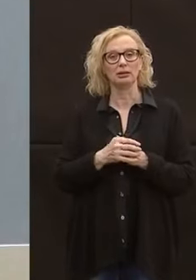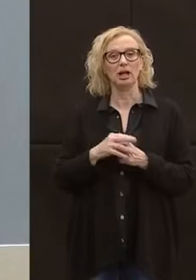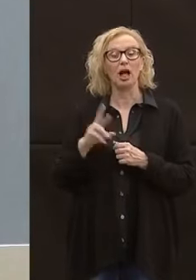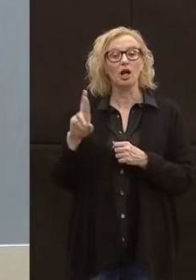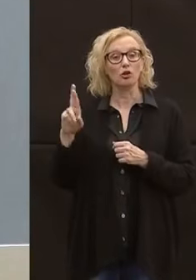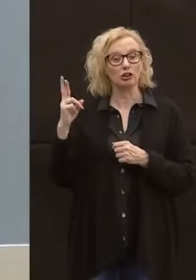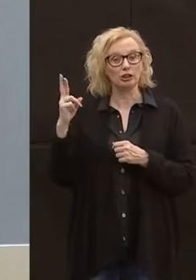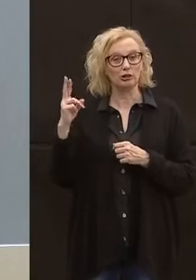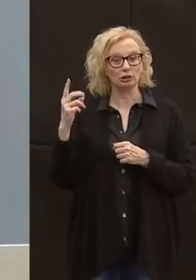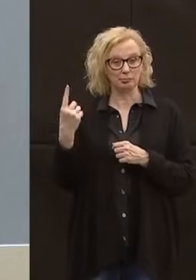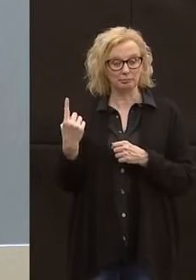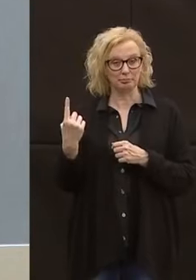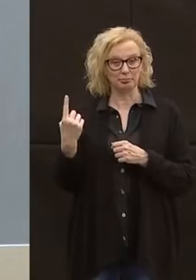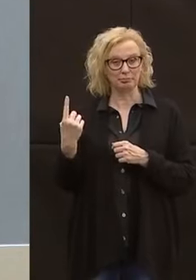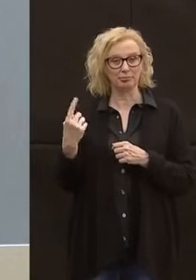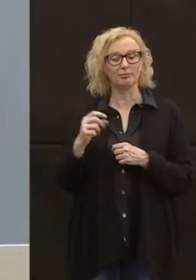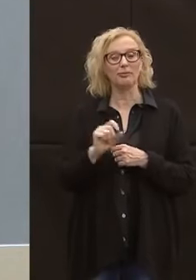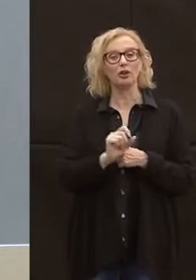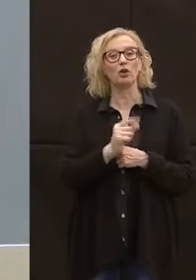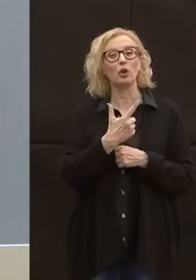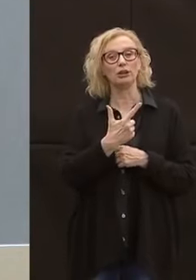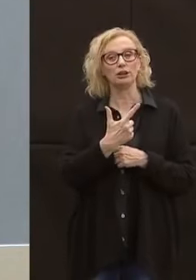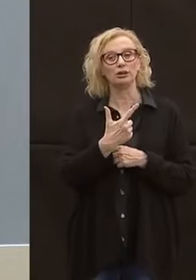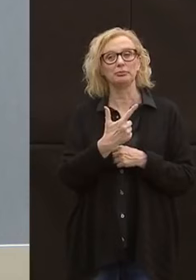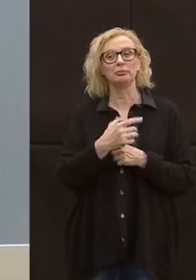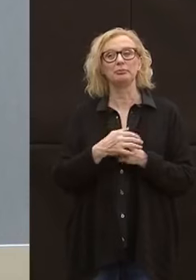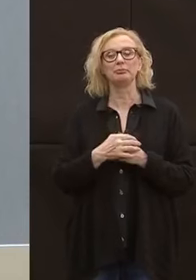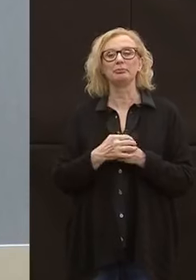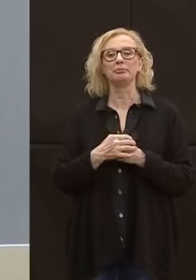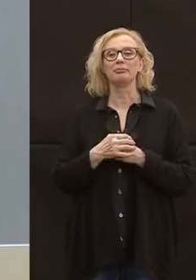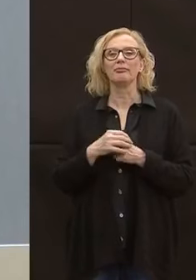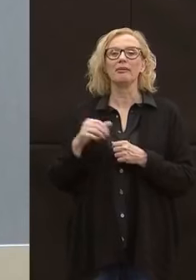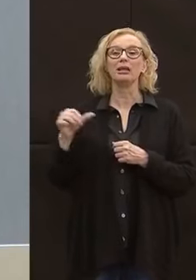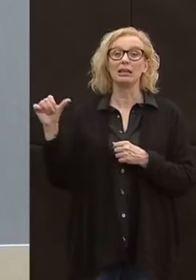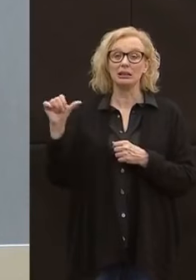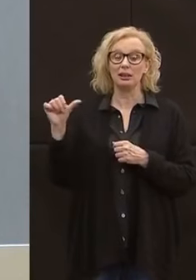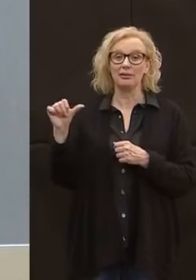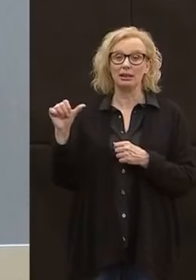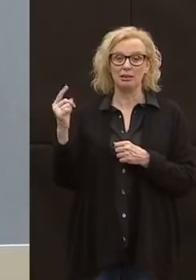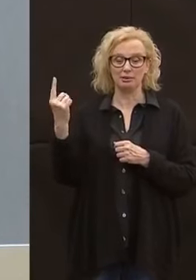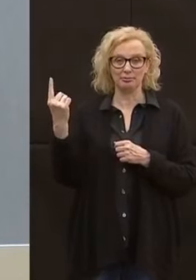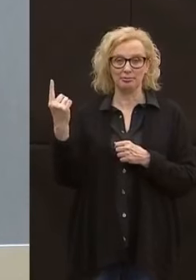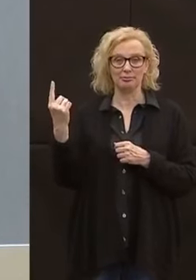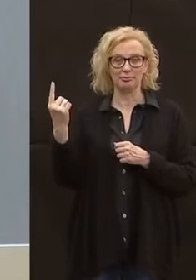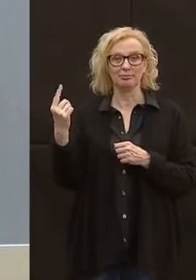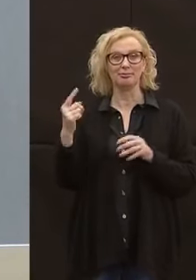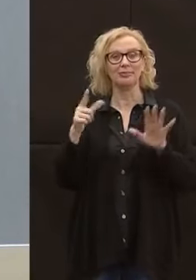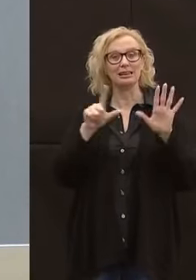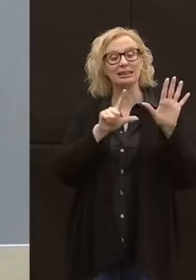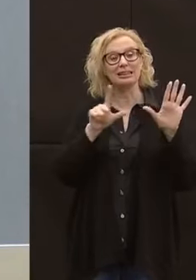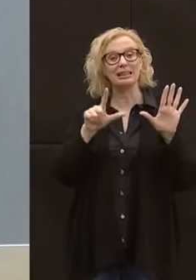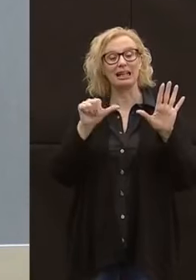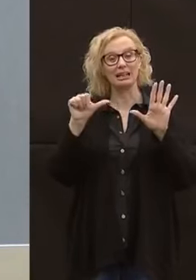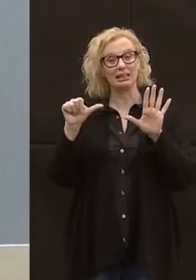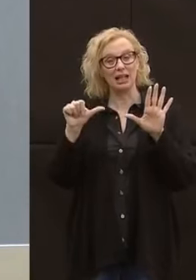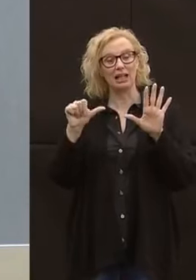A Roncigno Terme, a case in più per un totale di 12 A San Gianfassa, a case in più per un totale di 76